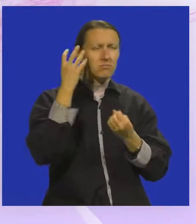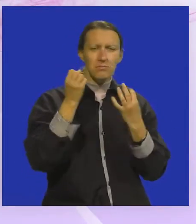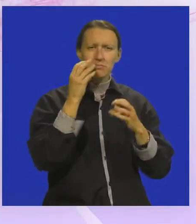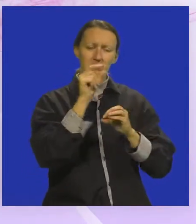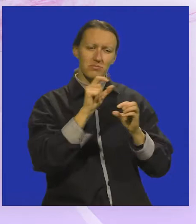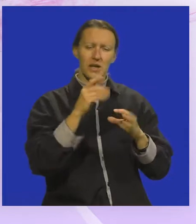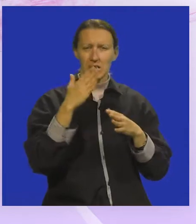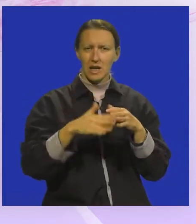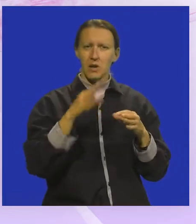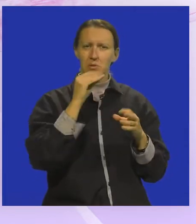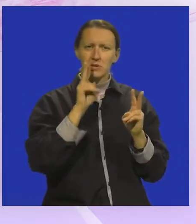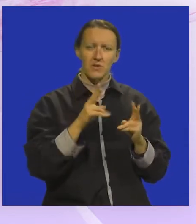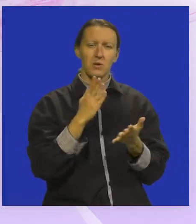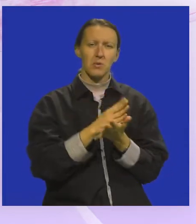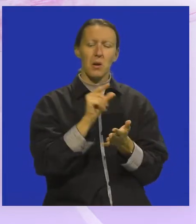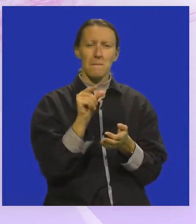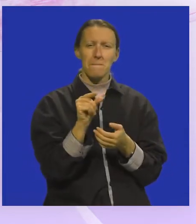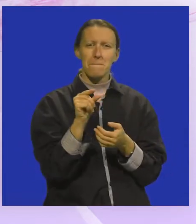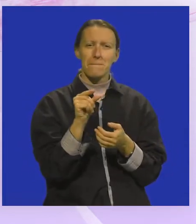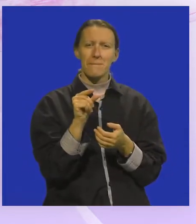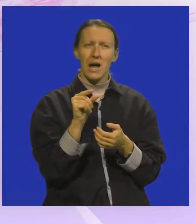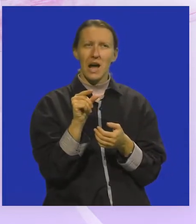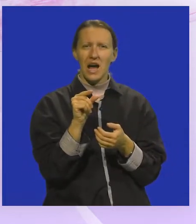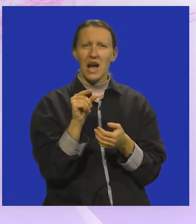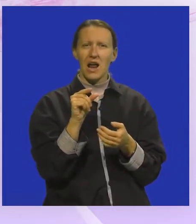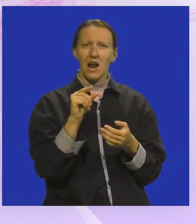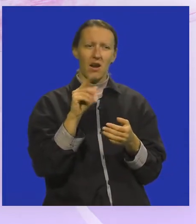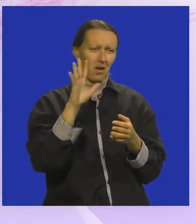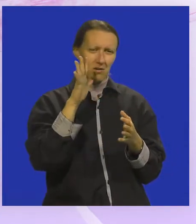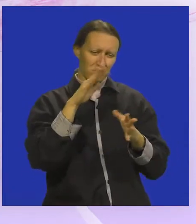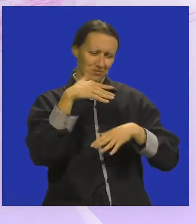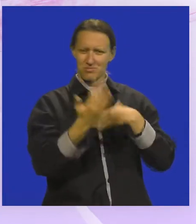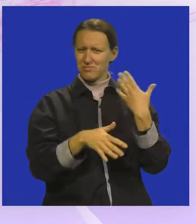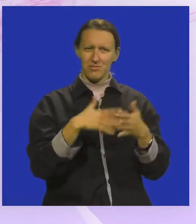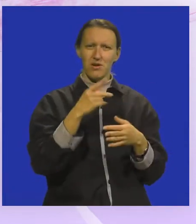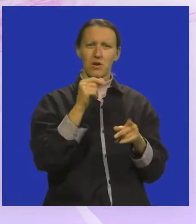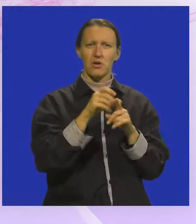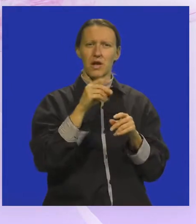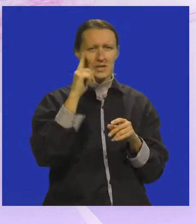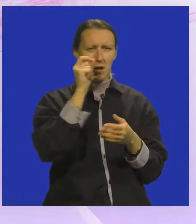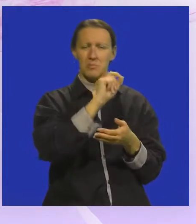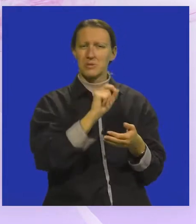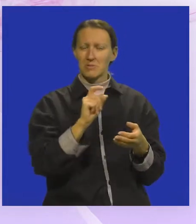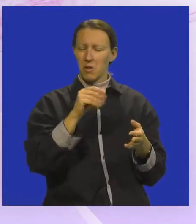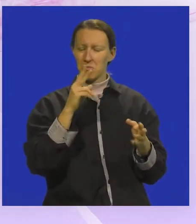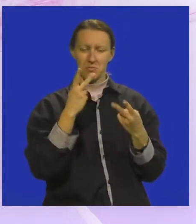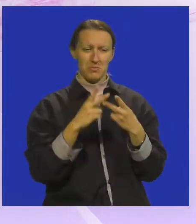tako da na kraju su priče stvarno ispijelo onako malo, ajmo reći, uvrnute i sulude, kao što je i sam Džani Rodari znao pisat,